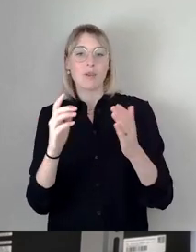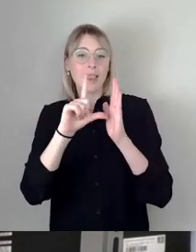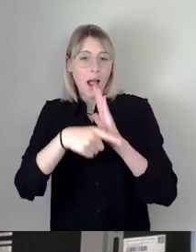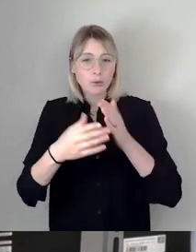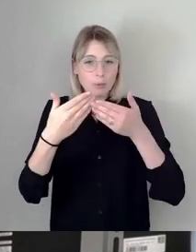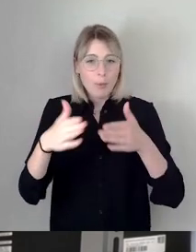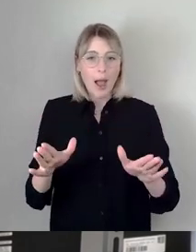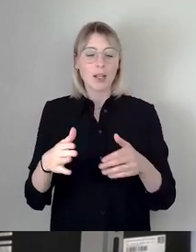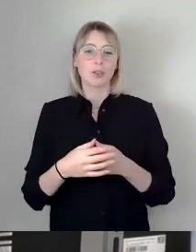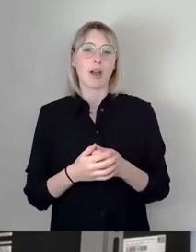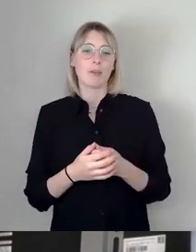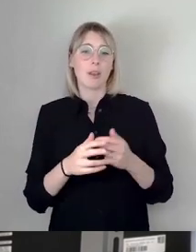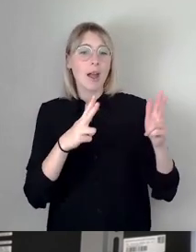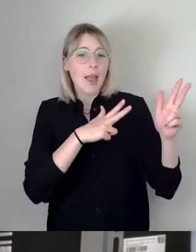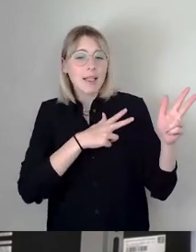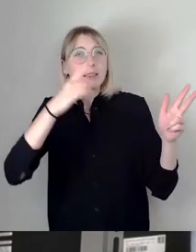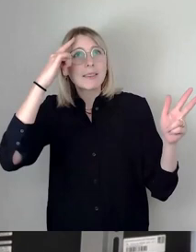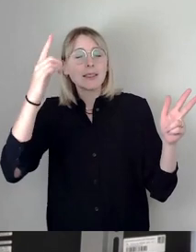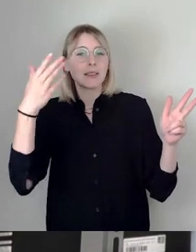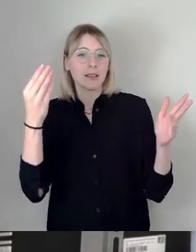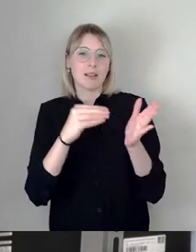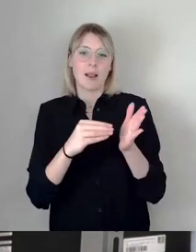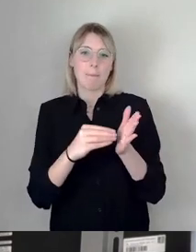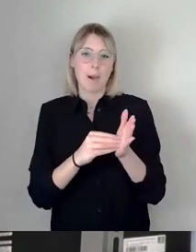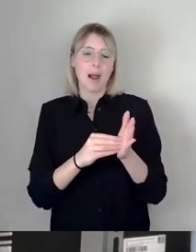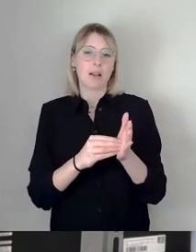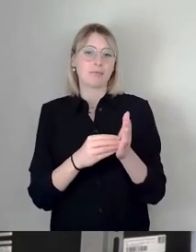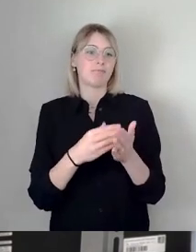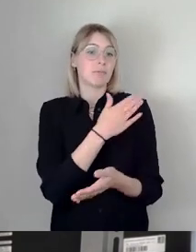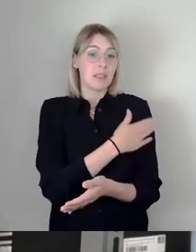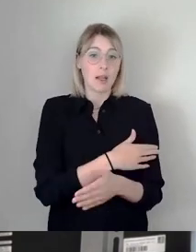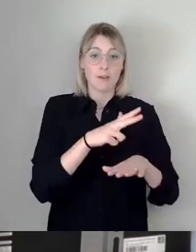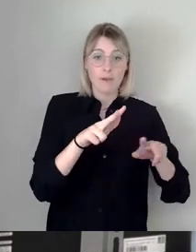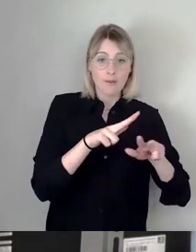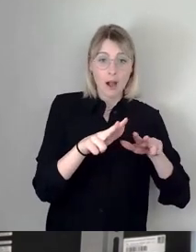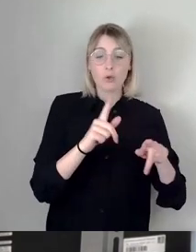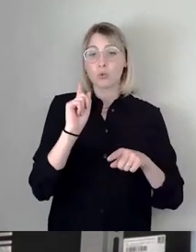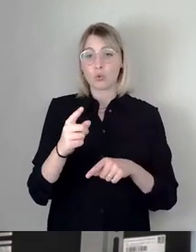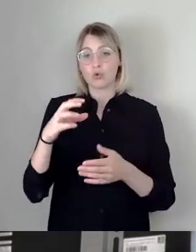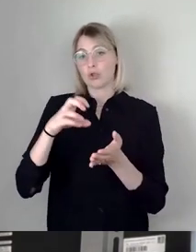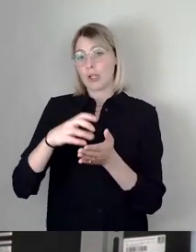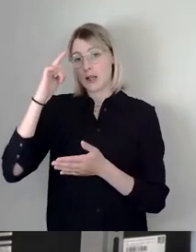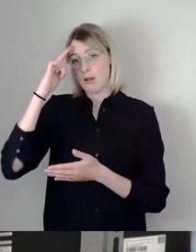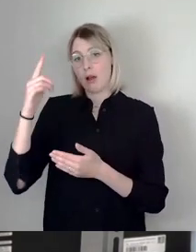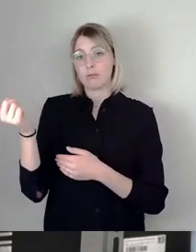und Realitätssinn sowohl auf Seiten der Verwaltung als auch des Stadtrates nicht möglich gewesen.